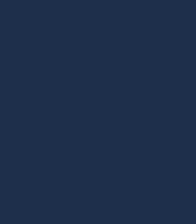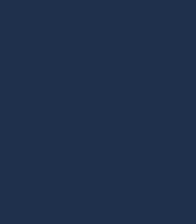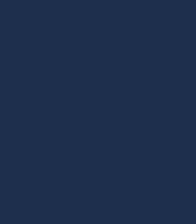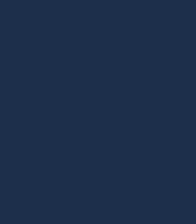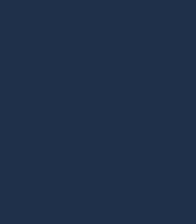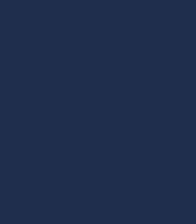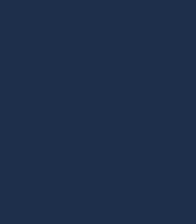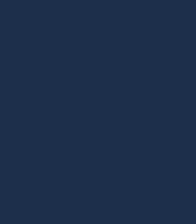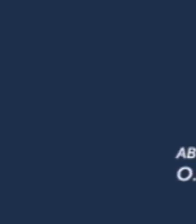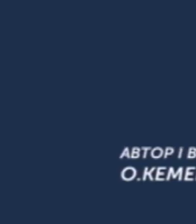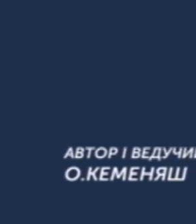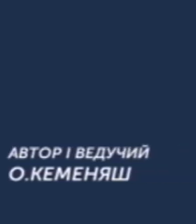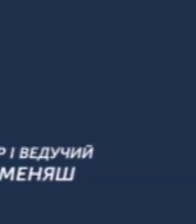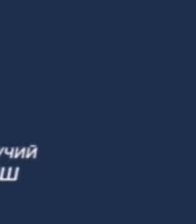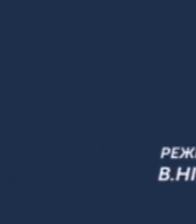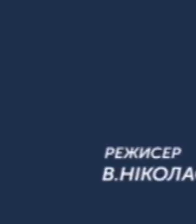Хмельницькому радіо. Дякую.